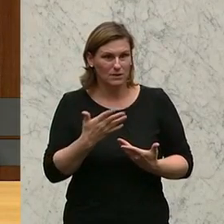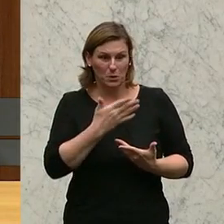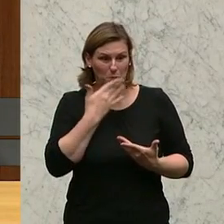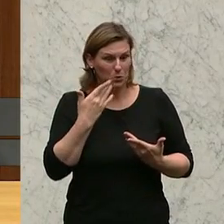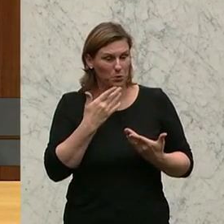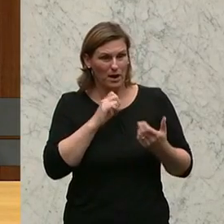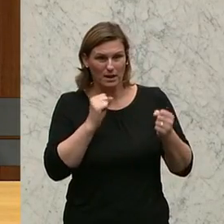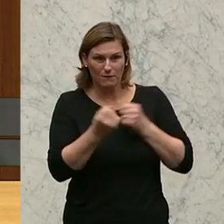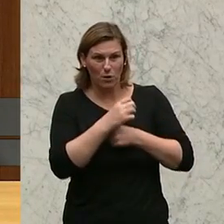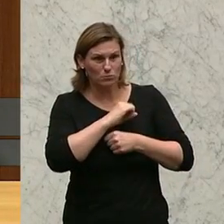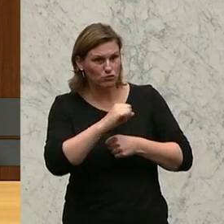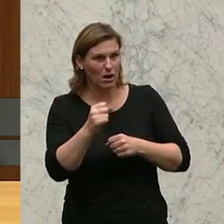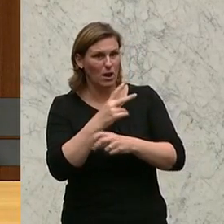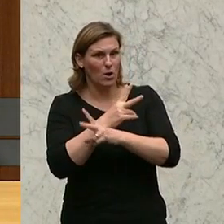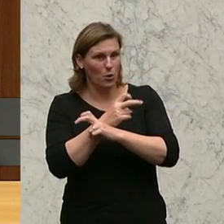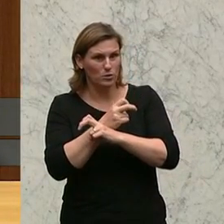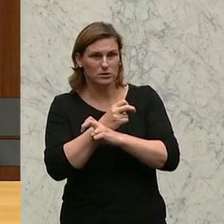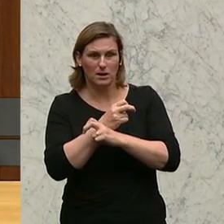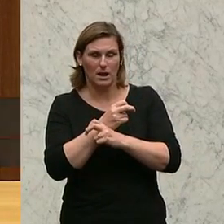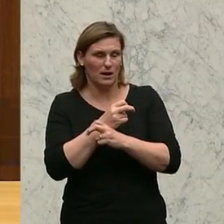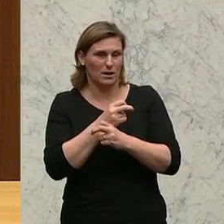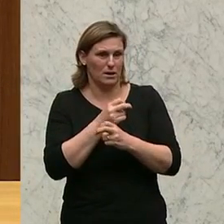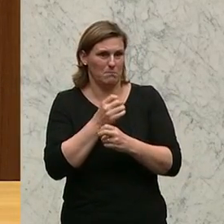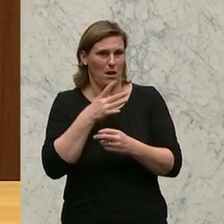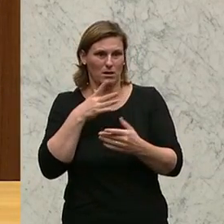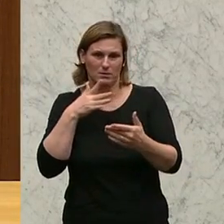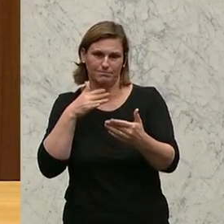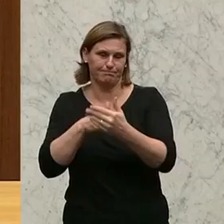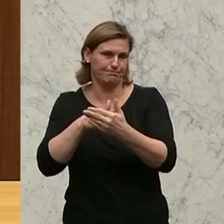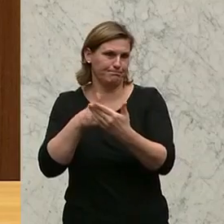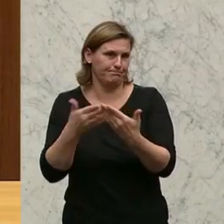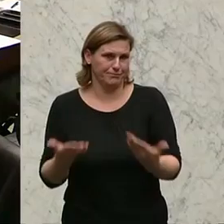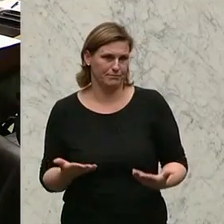Reformen fährt Österreich bald gegen die Wand. Dankeschön.